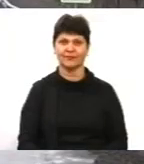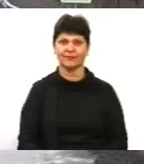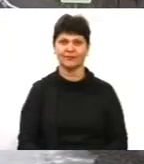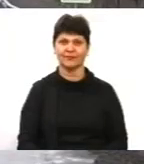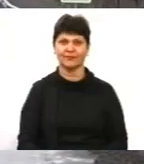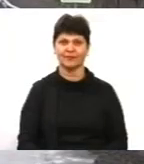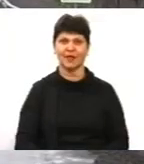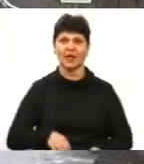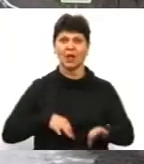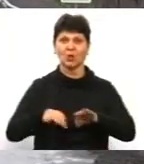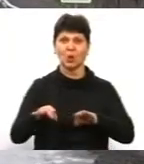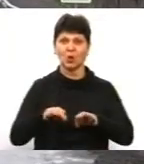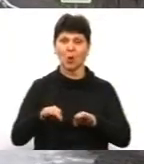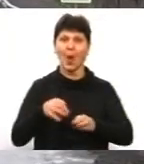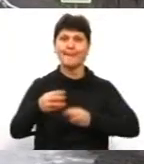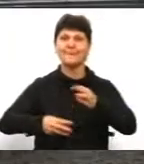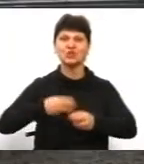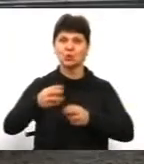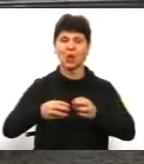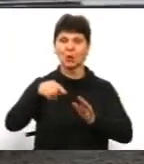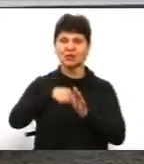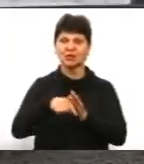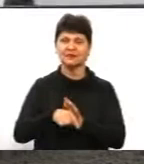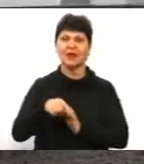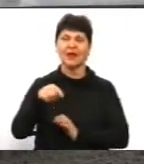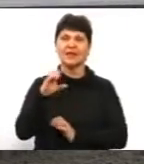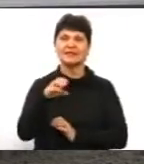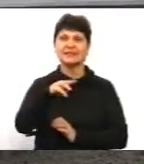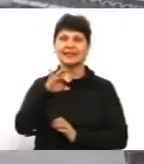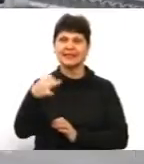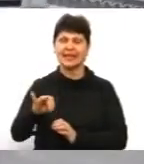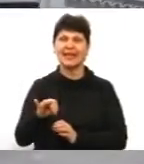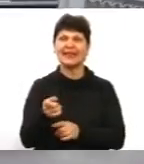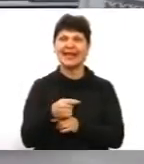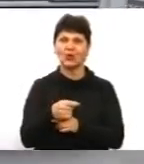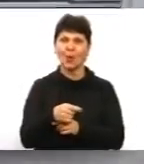Дорога міжнародного значення М-12, 3 Тернопіль, Кропивницький, Знам'янка.